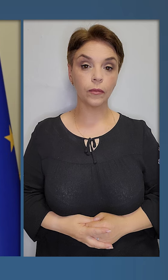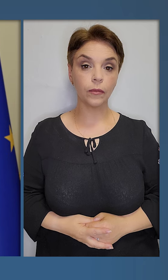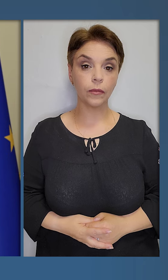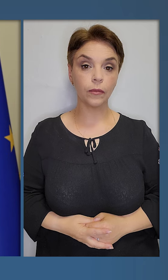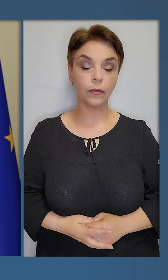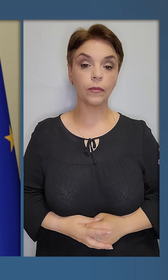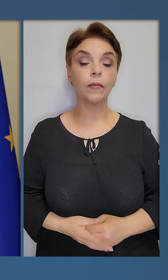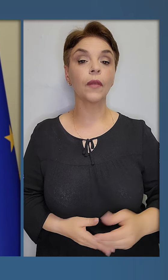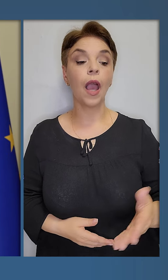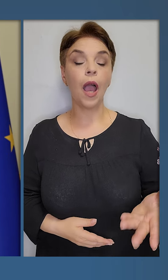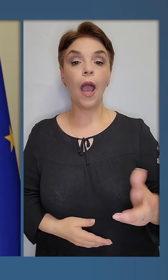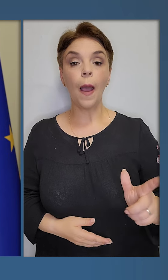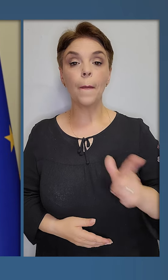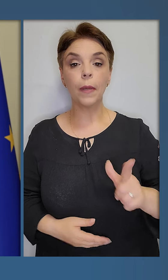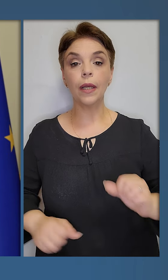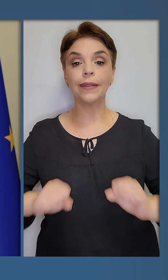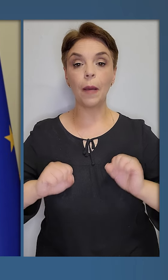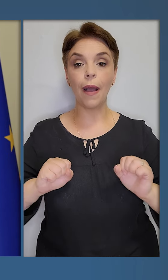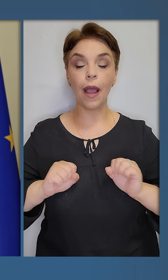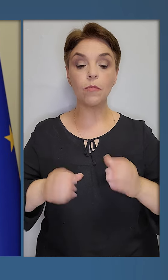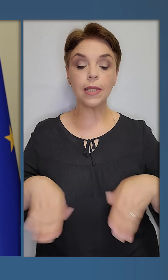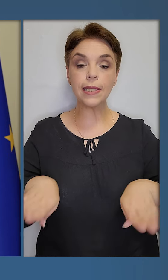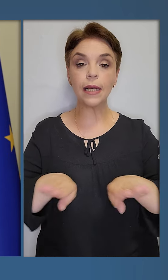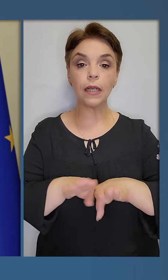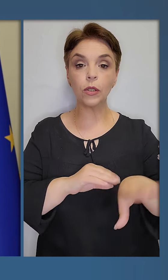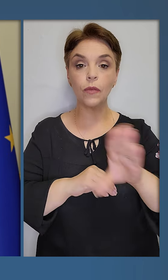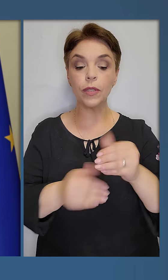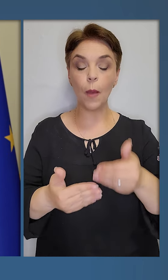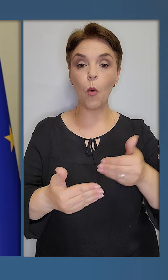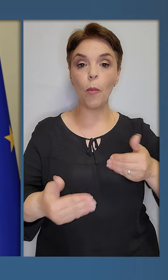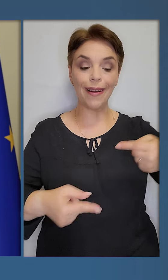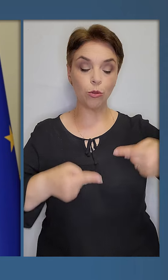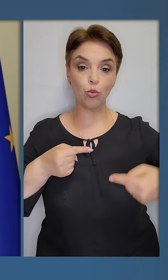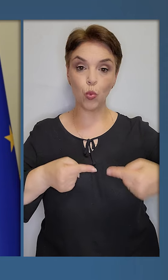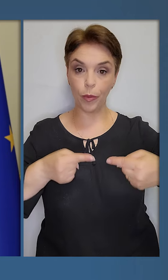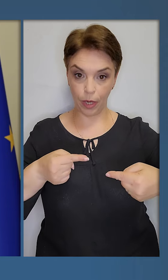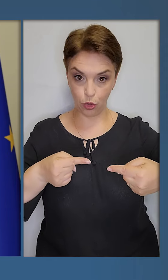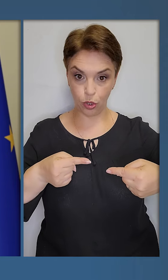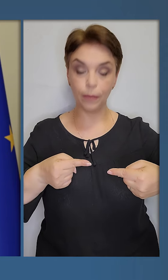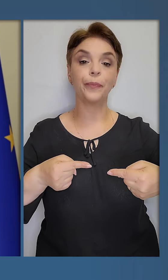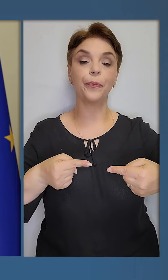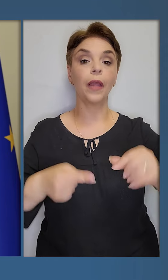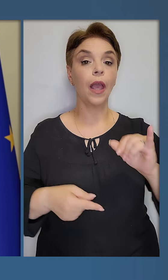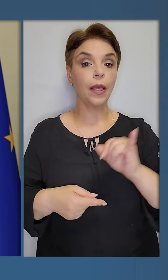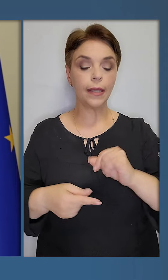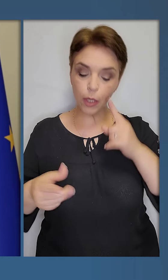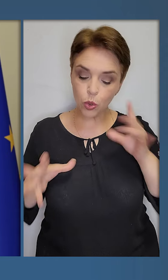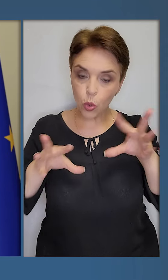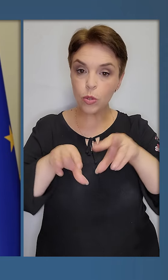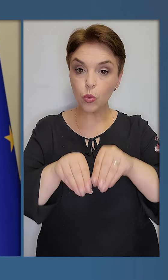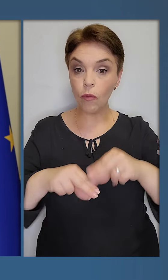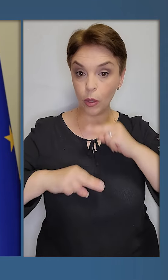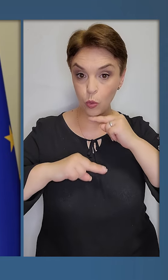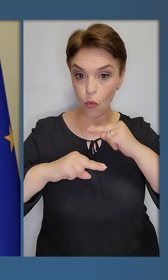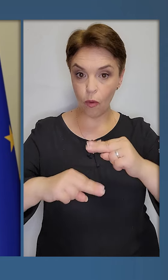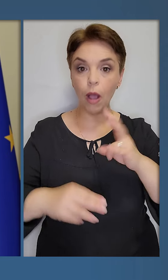Ми намагаємося закрити усі попередні суперечки і сконцентрувати